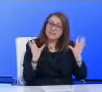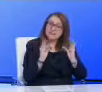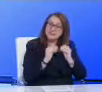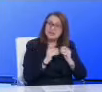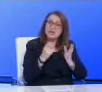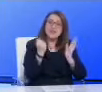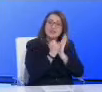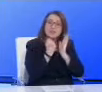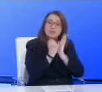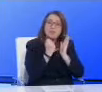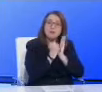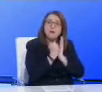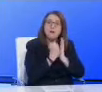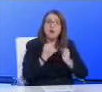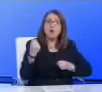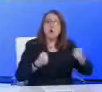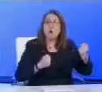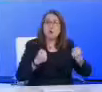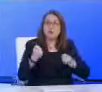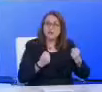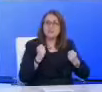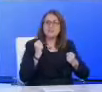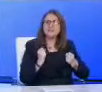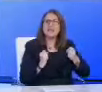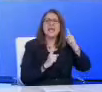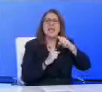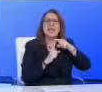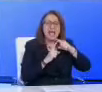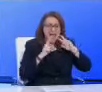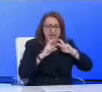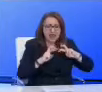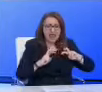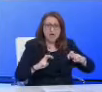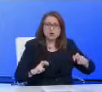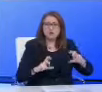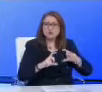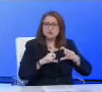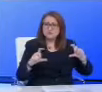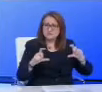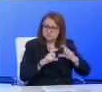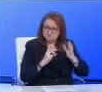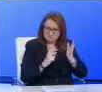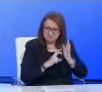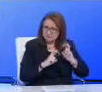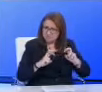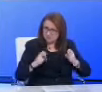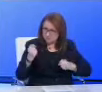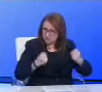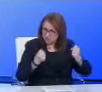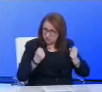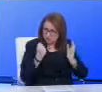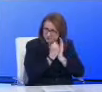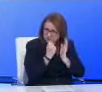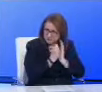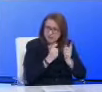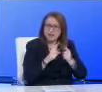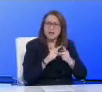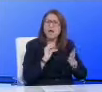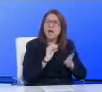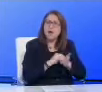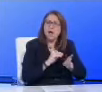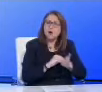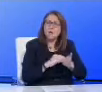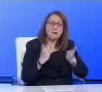διπλωμάτων οδήγησης και των δελτίων τεχνικού ελέγχου οχημάτων καθώς και το πλαίσιο επανέναρξης των θεωρητικών και πρακτικών